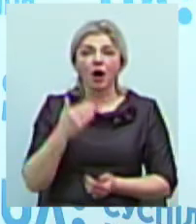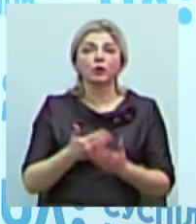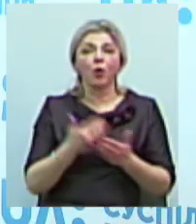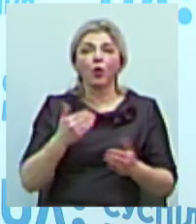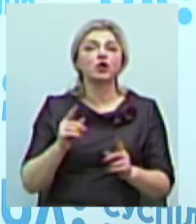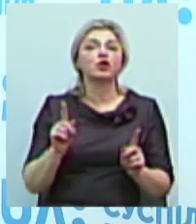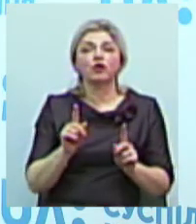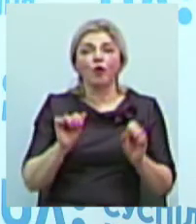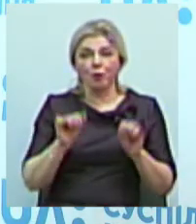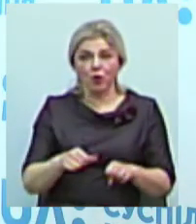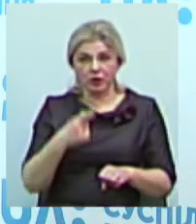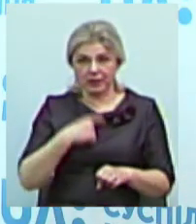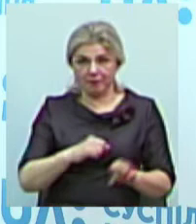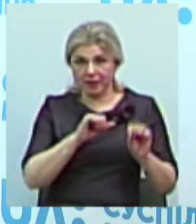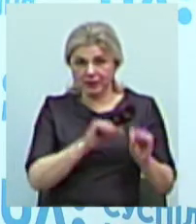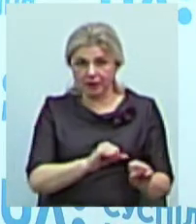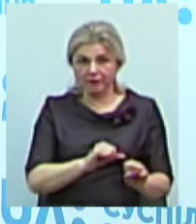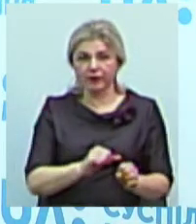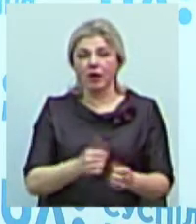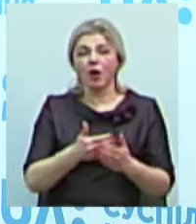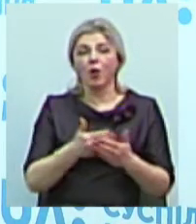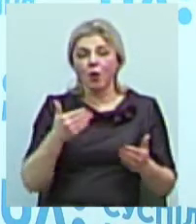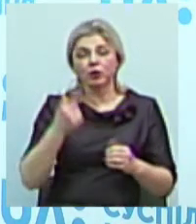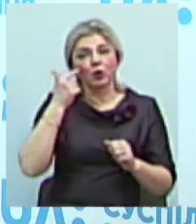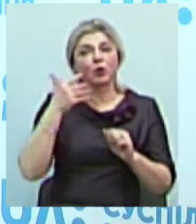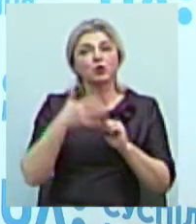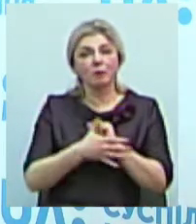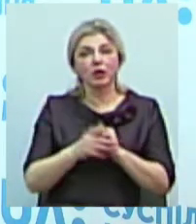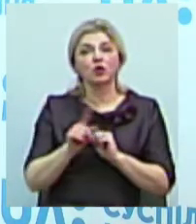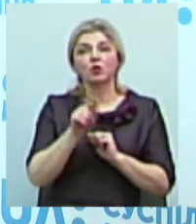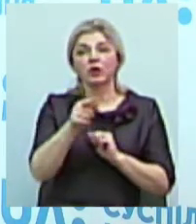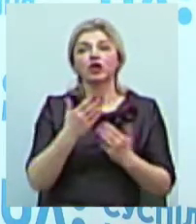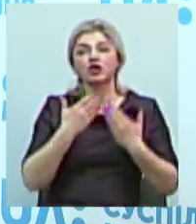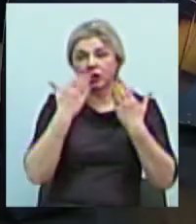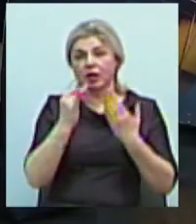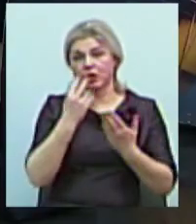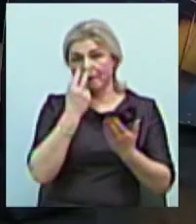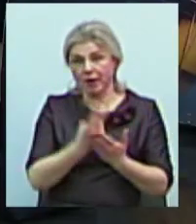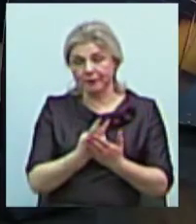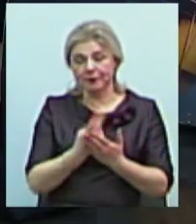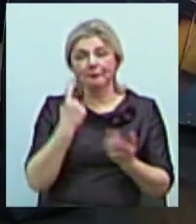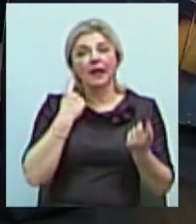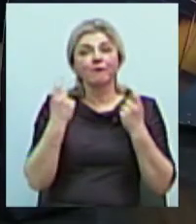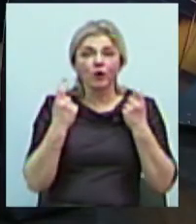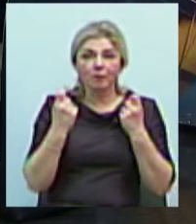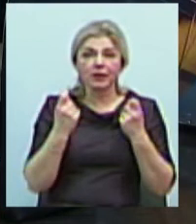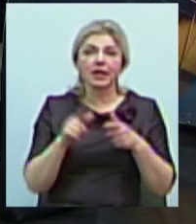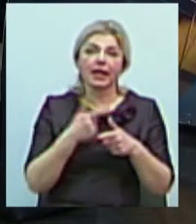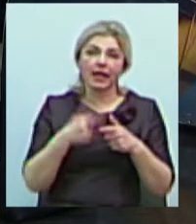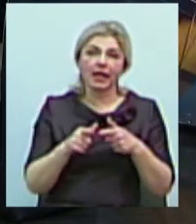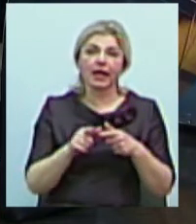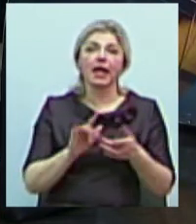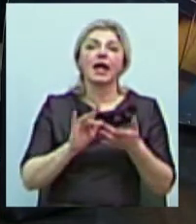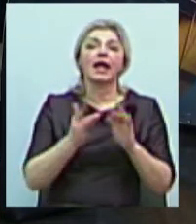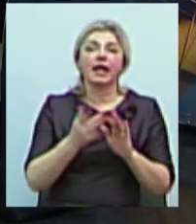захистити у відчутті і розумінні того, що ти читаєш і бачиш. Інформаційна та кібербезпека.